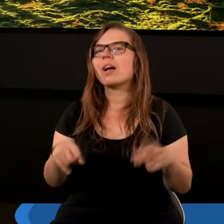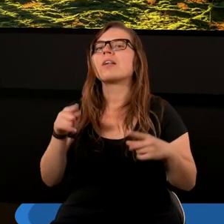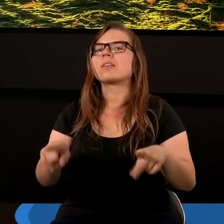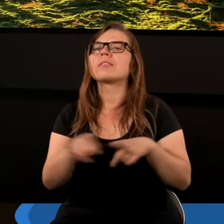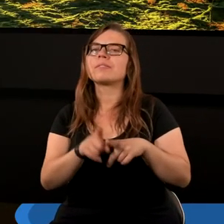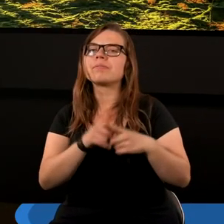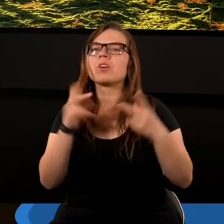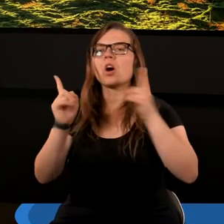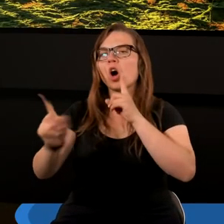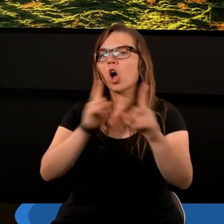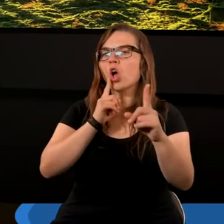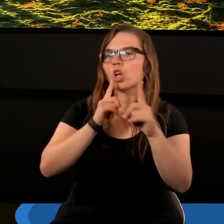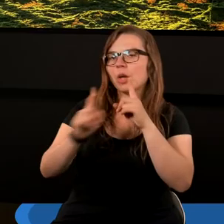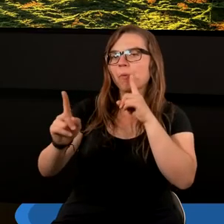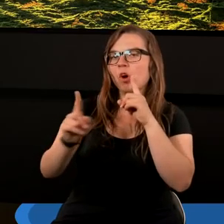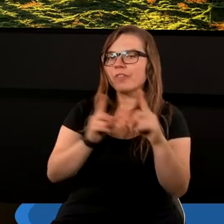w rozmowach